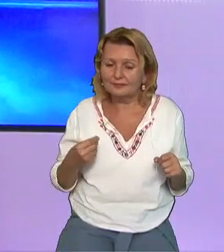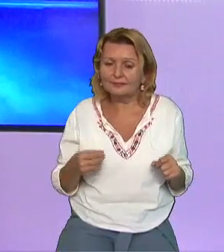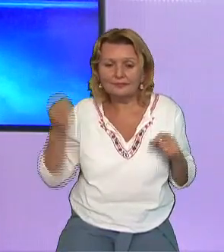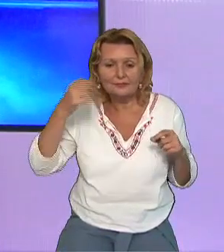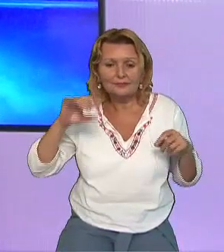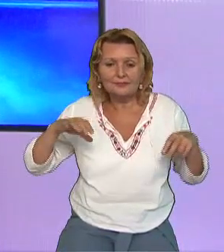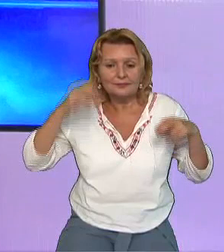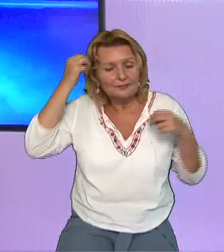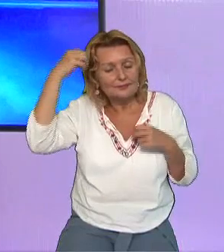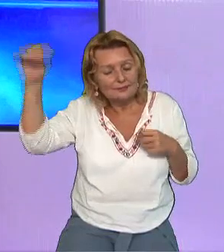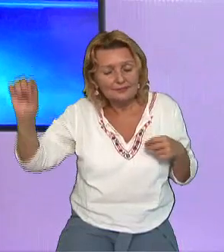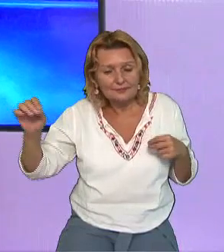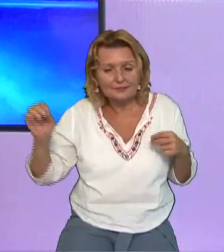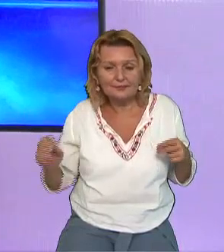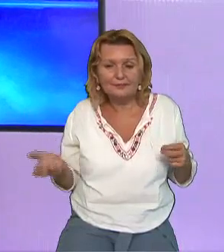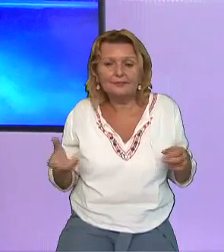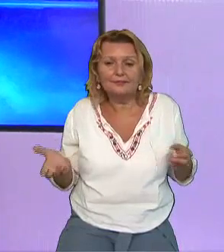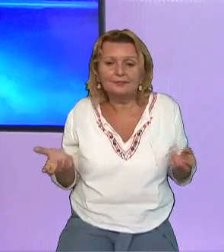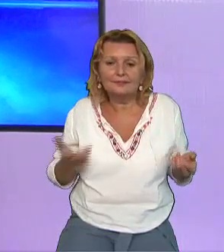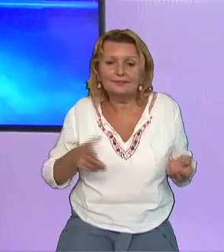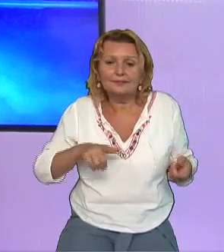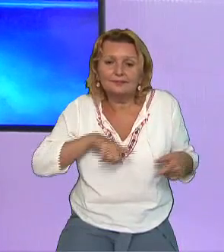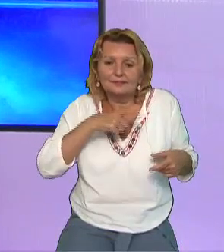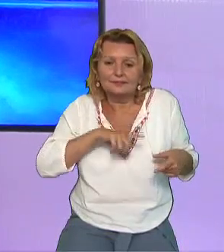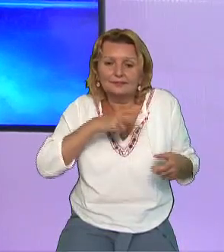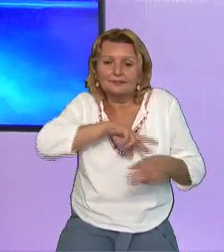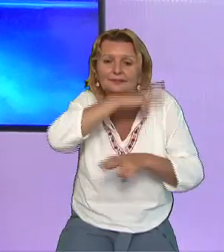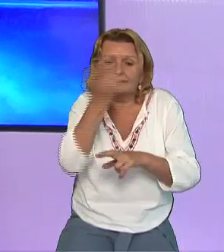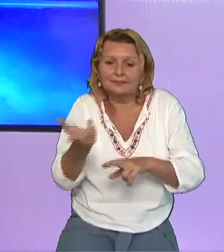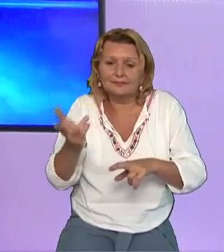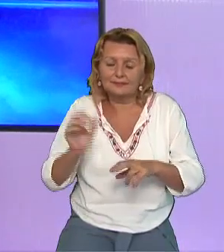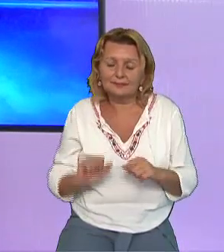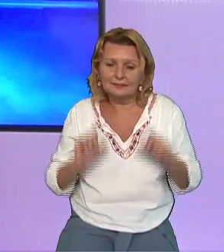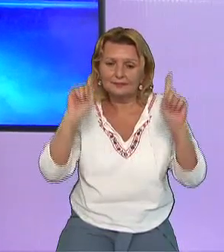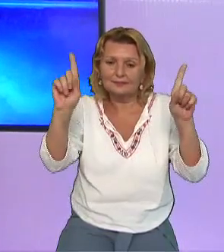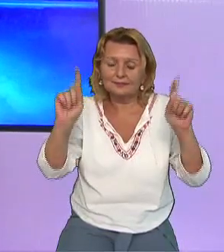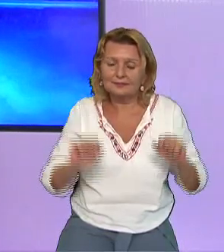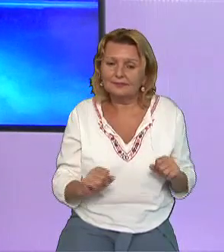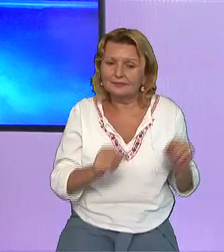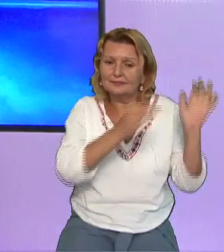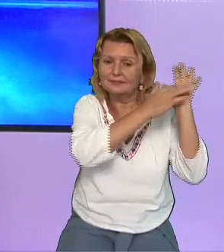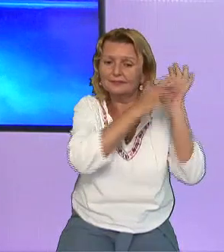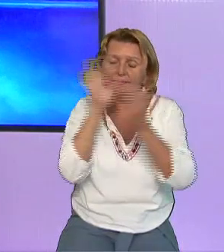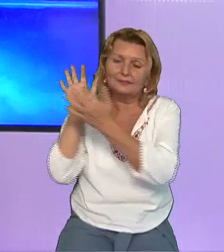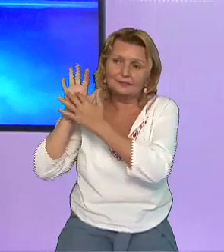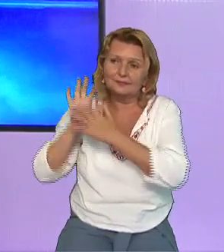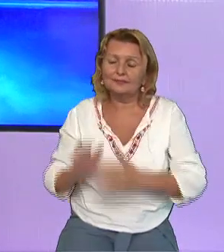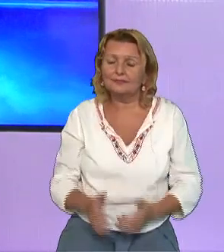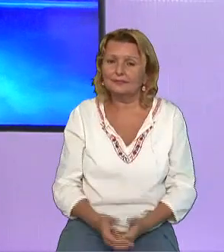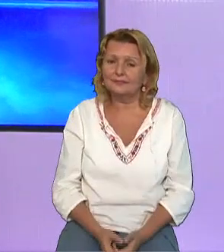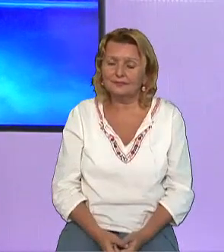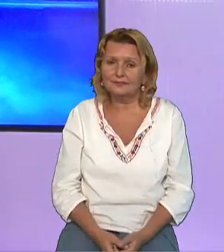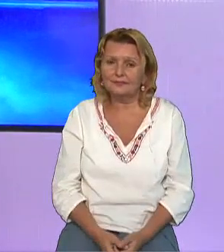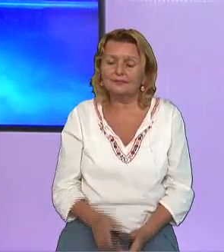Hristos Să ne umple sufletele de bucurie. Binecuvântează pe toate cei care se uită la noi, Binecuvântează